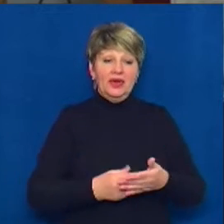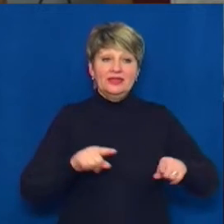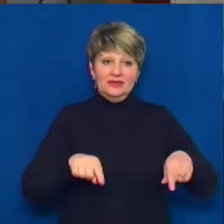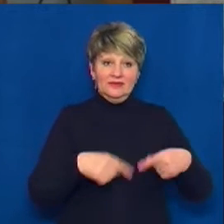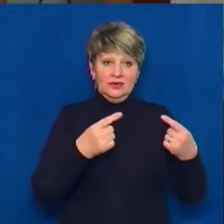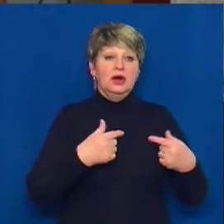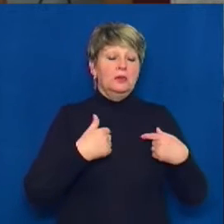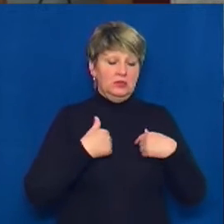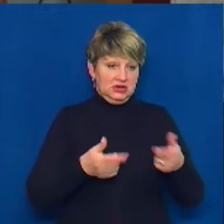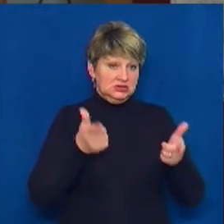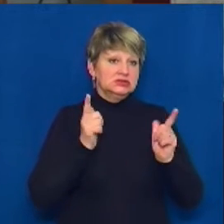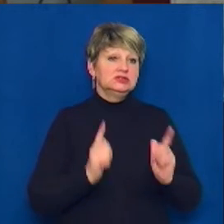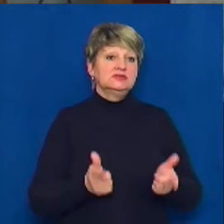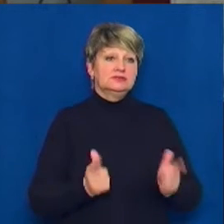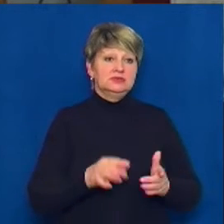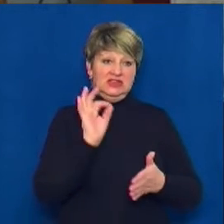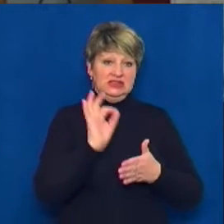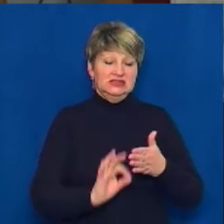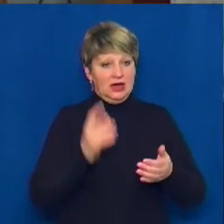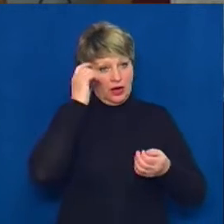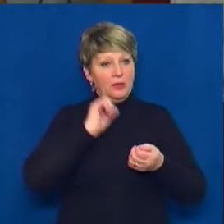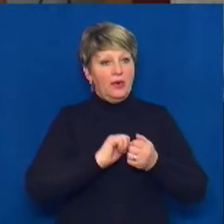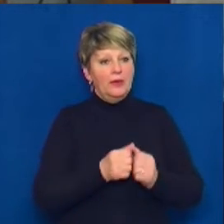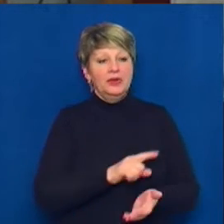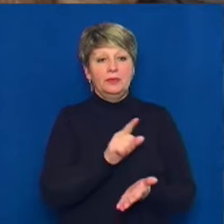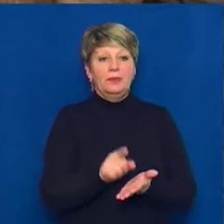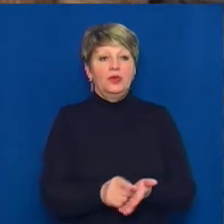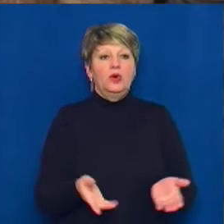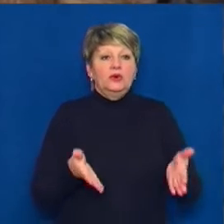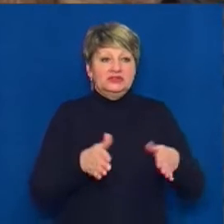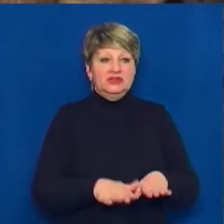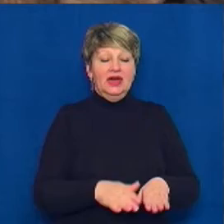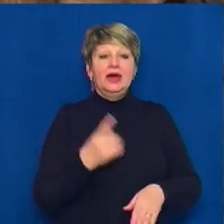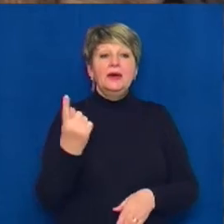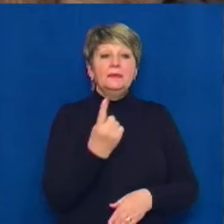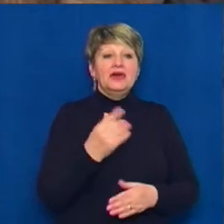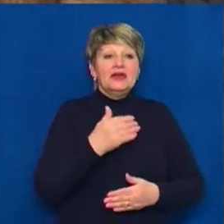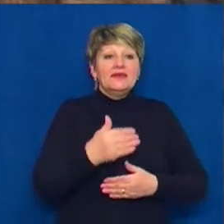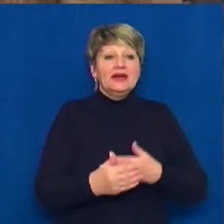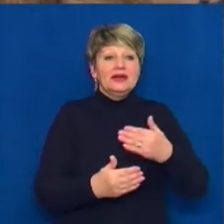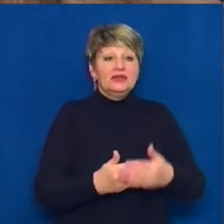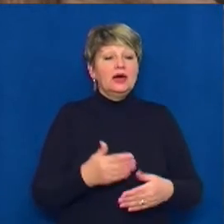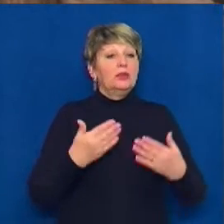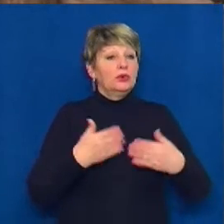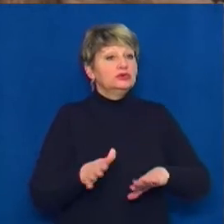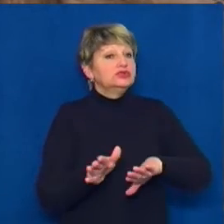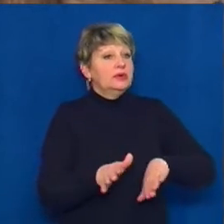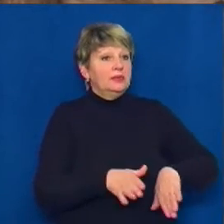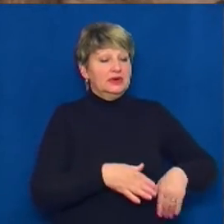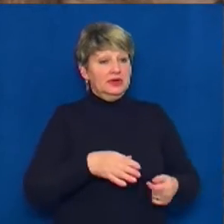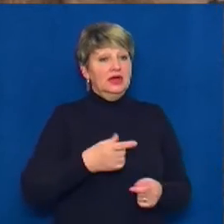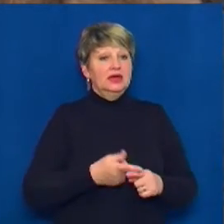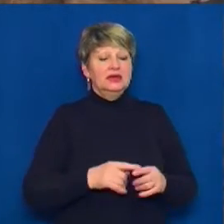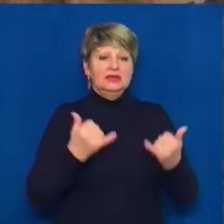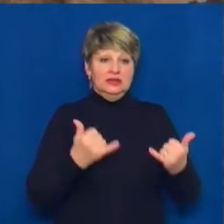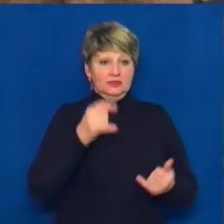звісно ж, одразу відгукнулися, тому що пам'ять має залишатися. Перший етап відновлення землянки позаду, говорить Сергій Тимофієв.